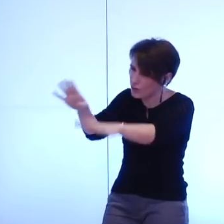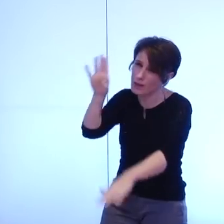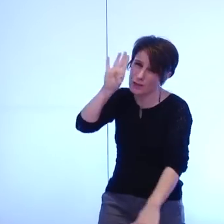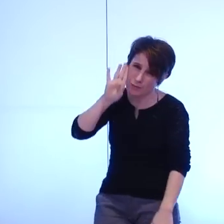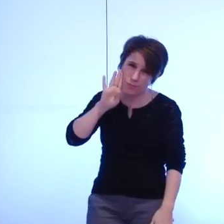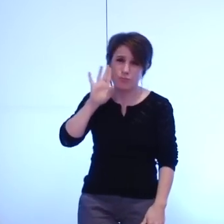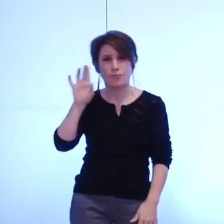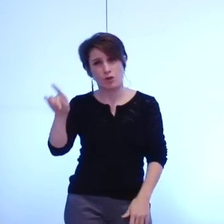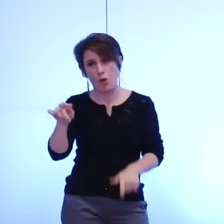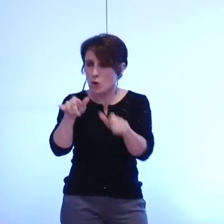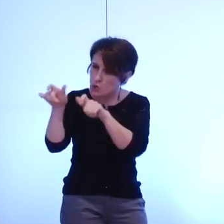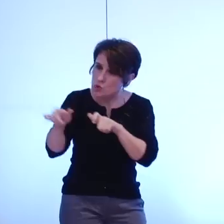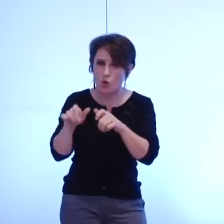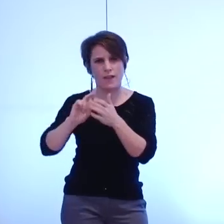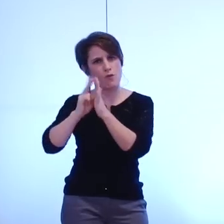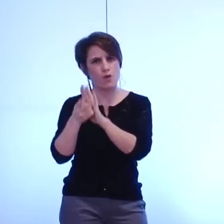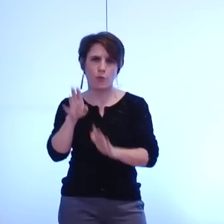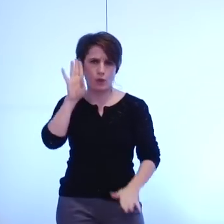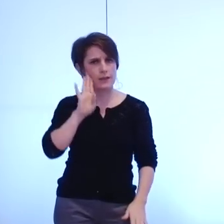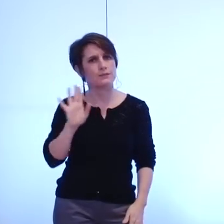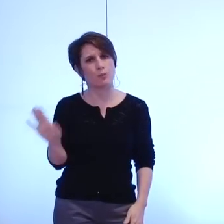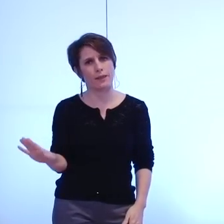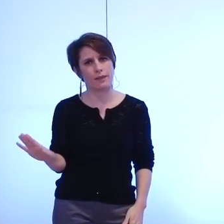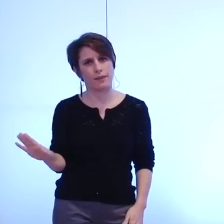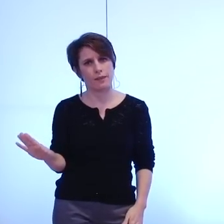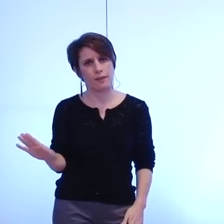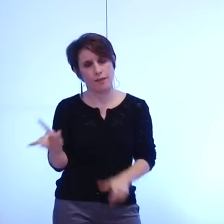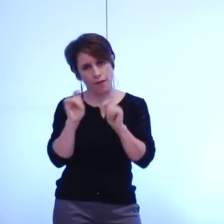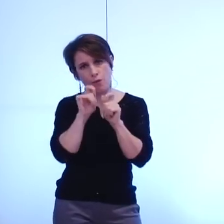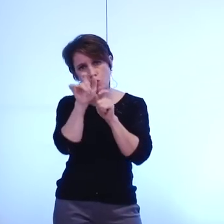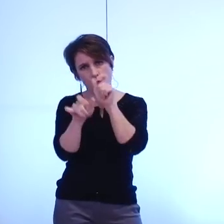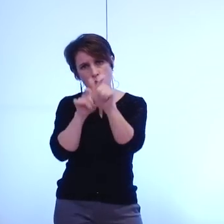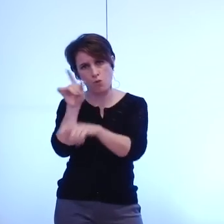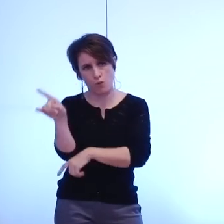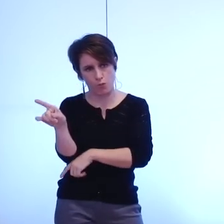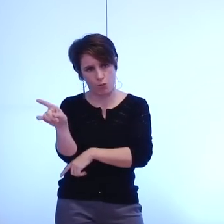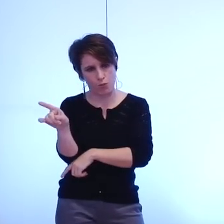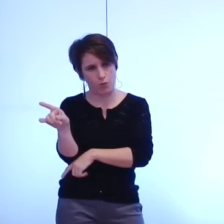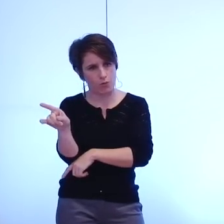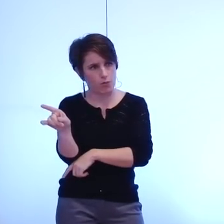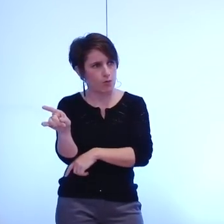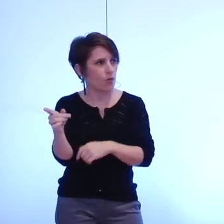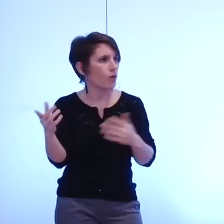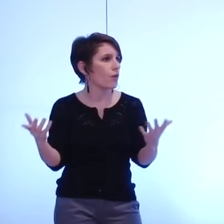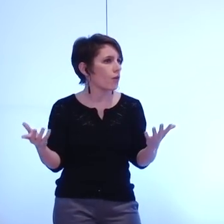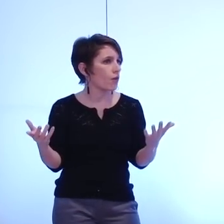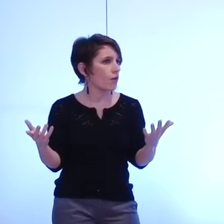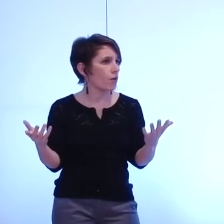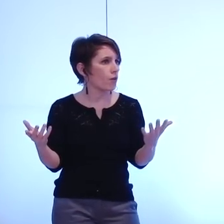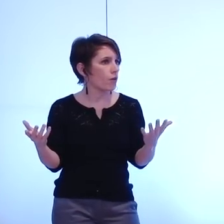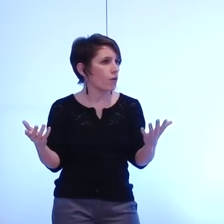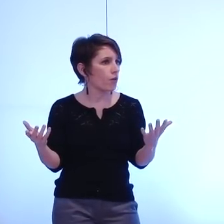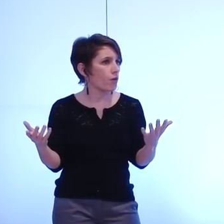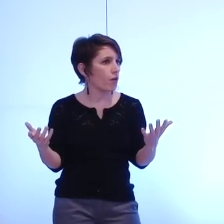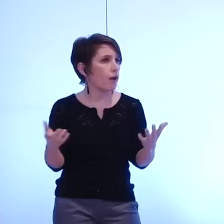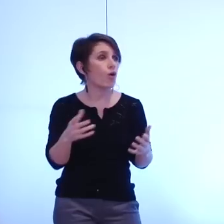gré de surveiller quand même votre vocabulaire je mets aux voix donc l'élection de Madame Olmos et de Monsieur Viard